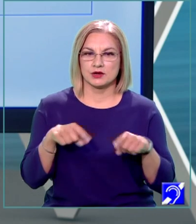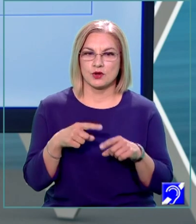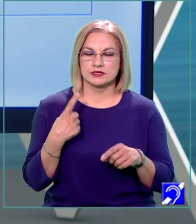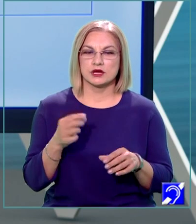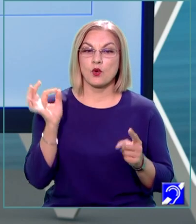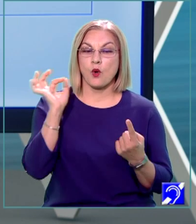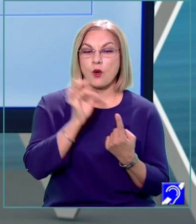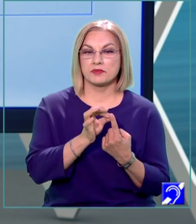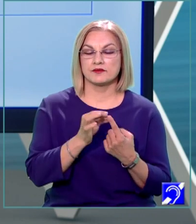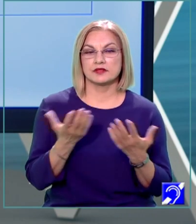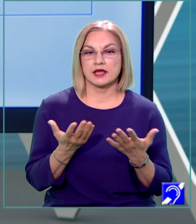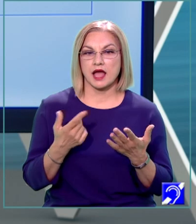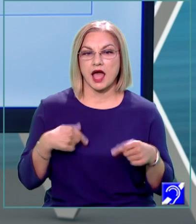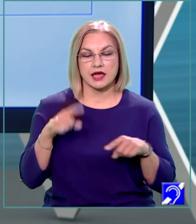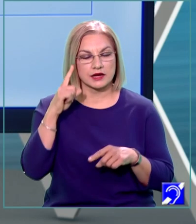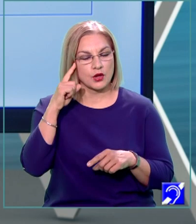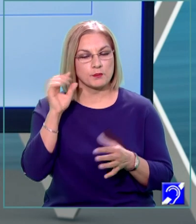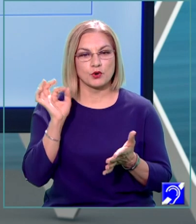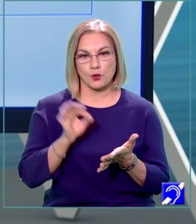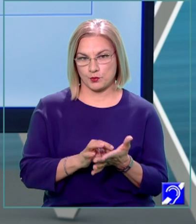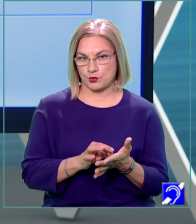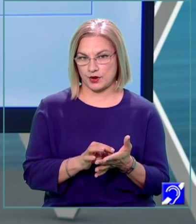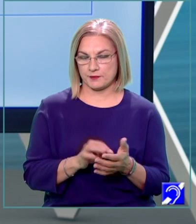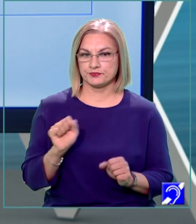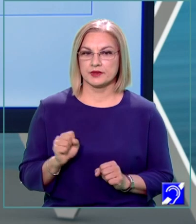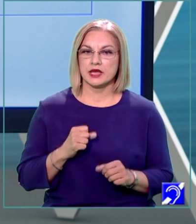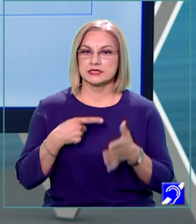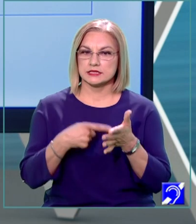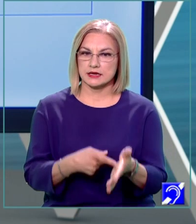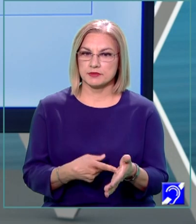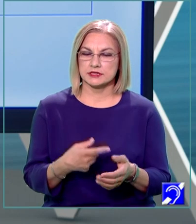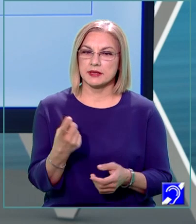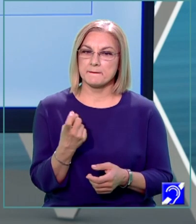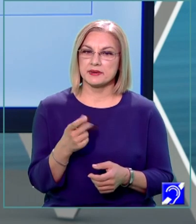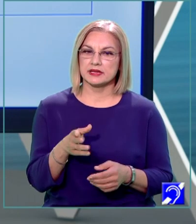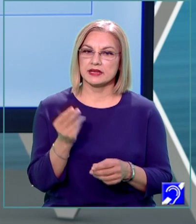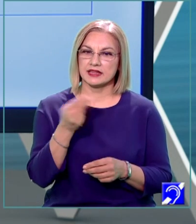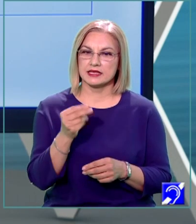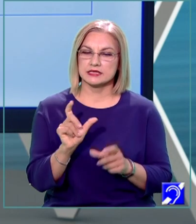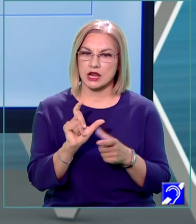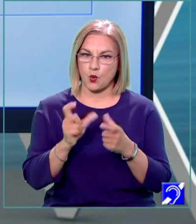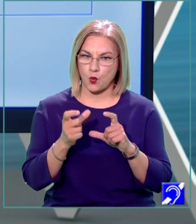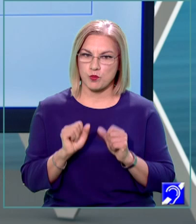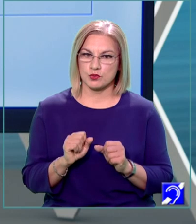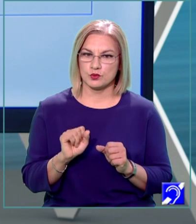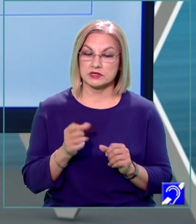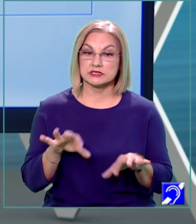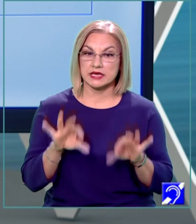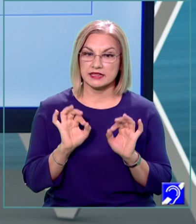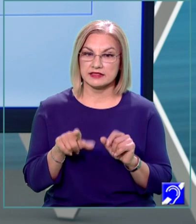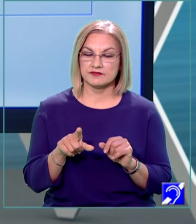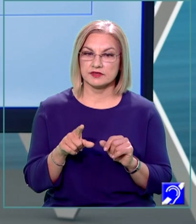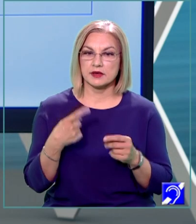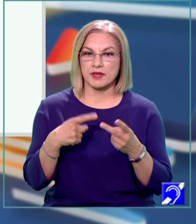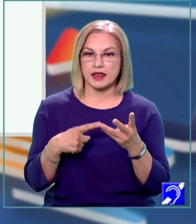obiectivele pe care ni le propunem și anume să reprezentăm prin desen cubul, să identificăm elementele